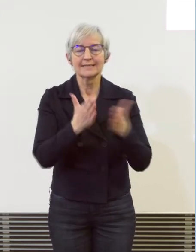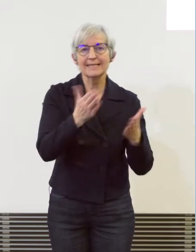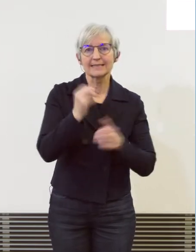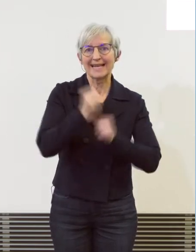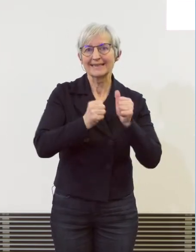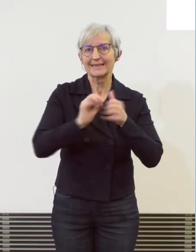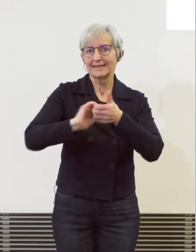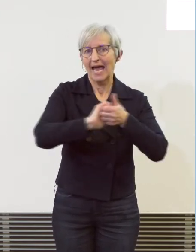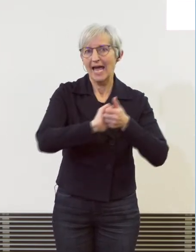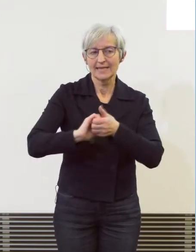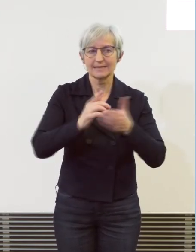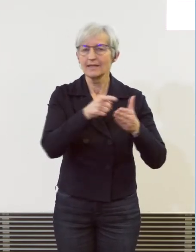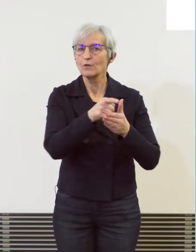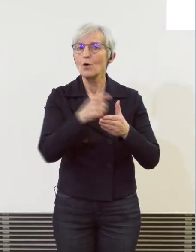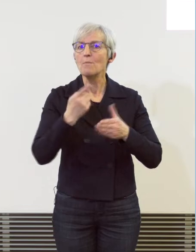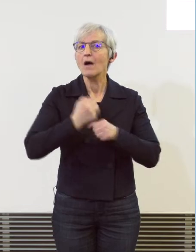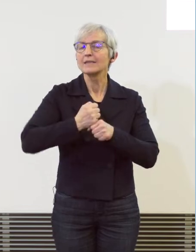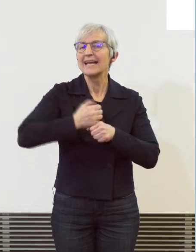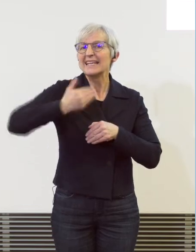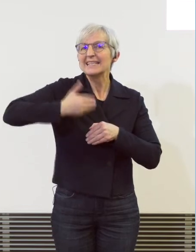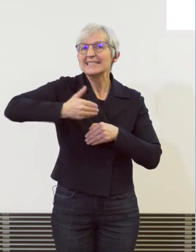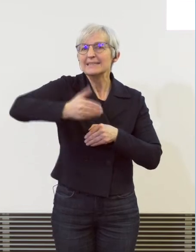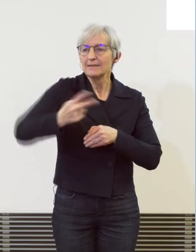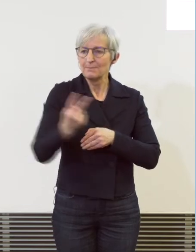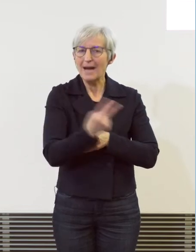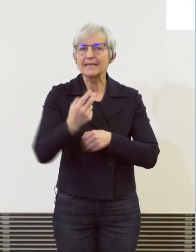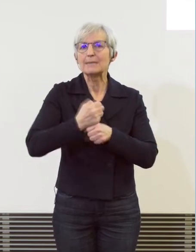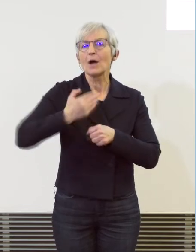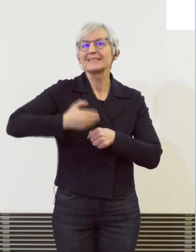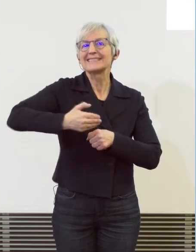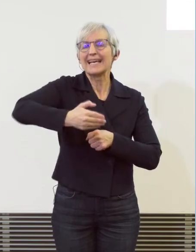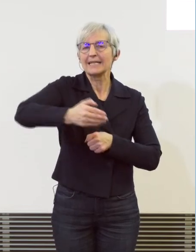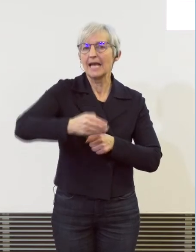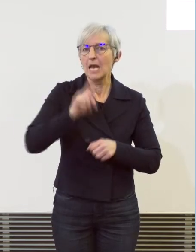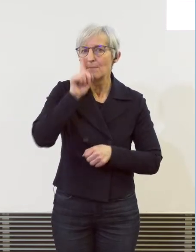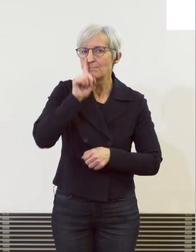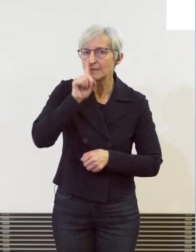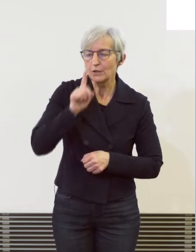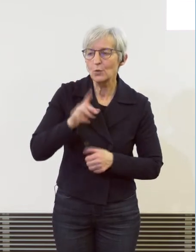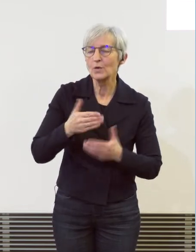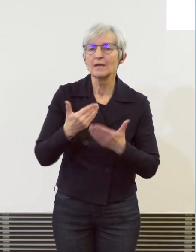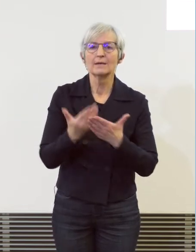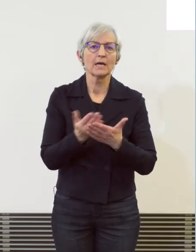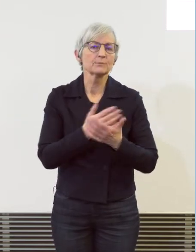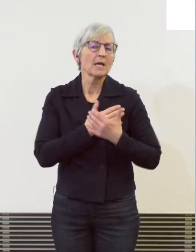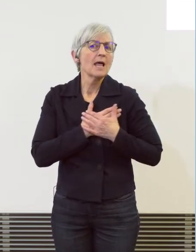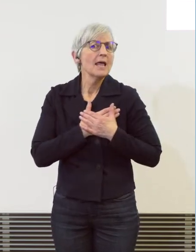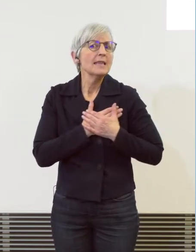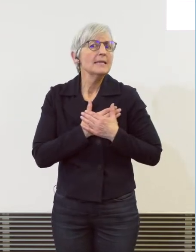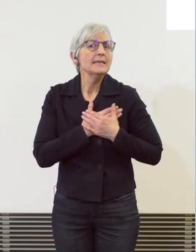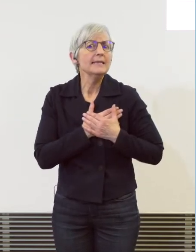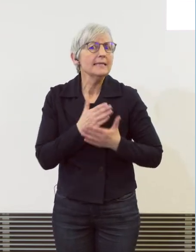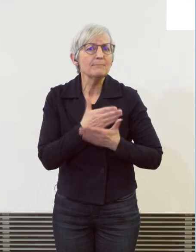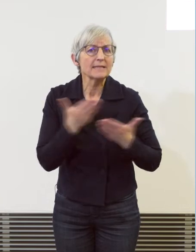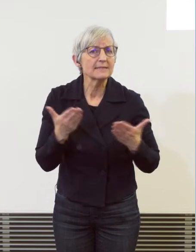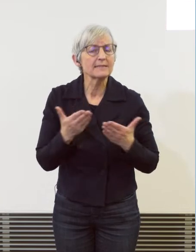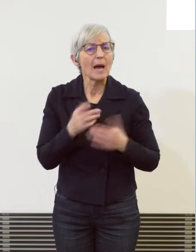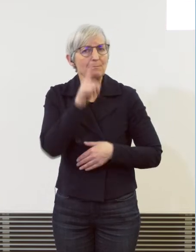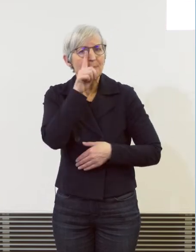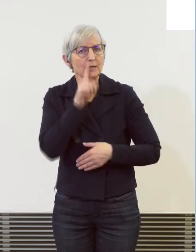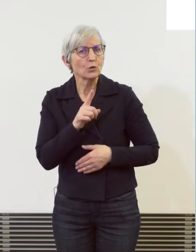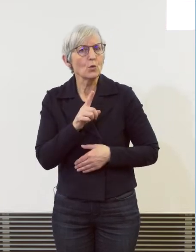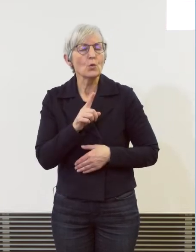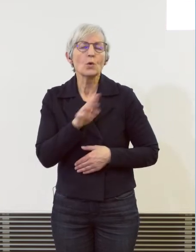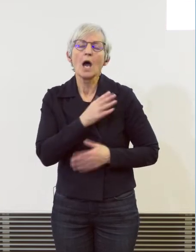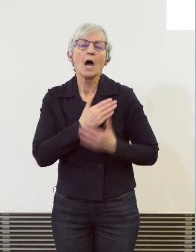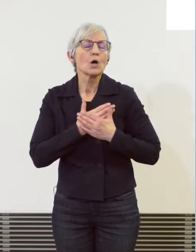serielle Betrugsdelikte begönnen. Denken hier zum Beispiel an Liebesbetrüge, sogenannte Romance Scams oder vor allem